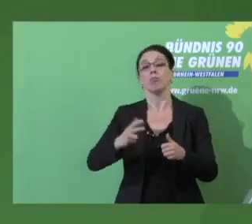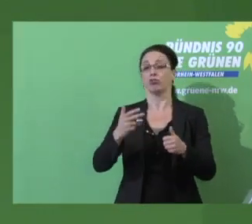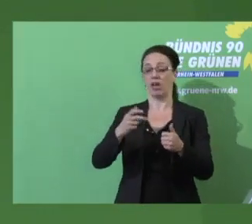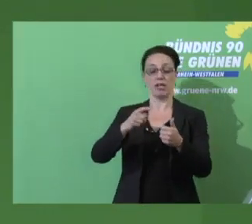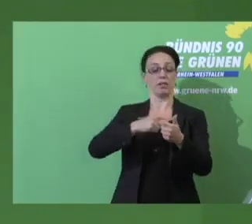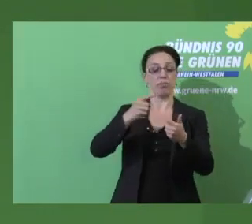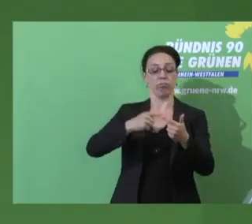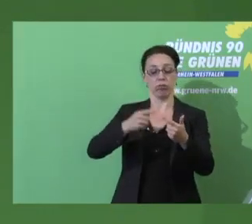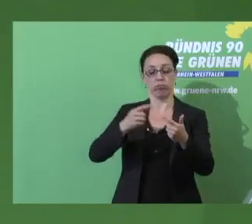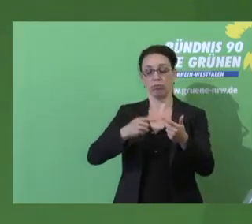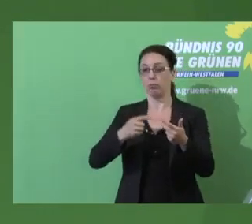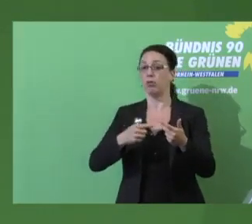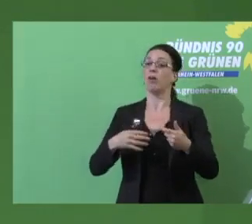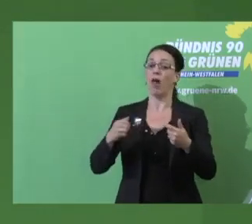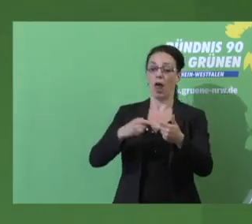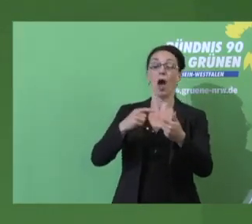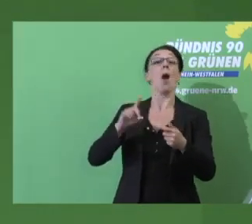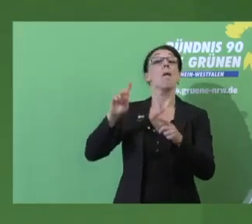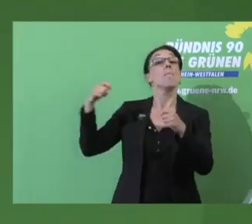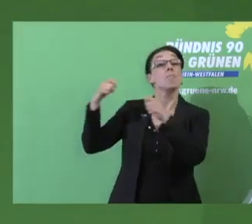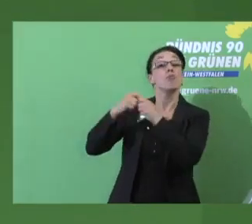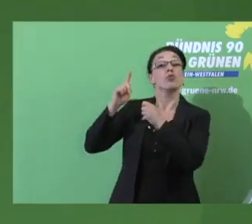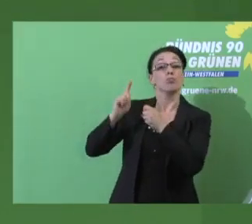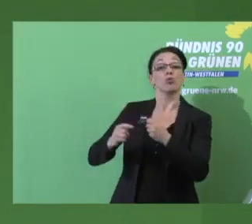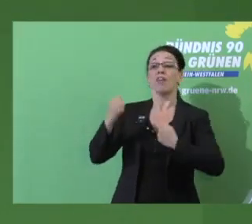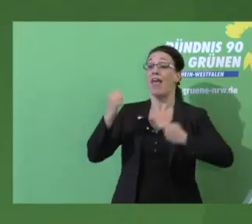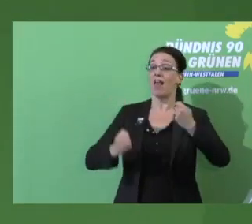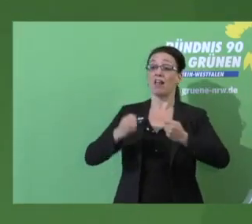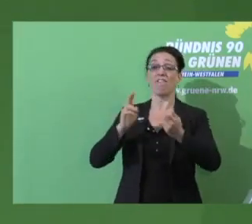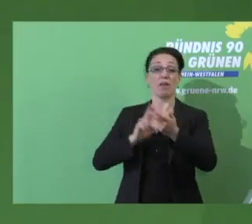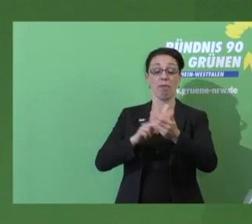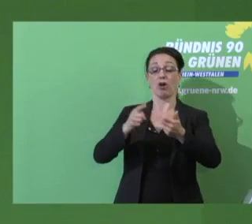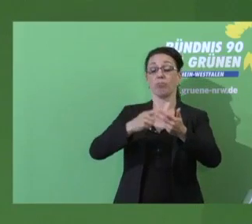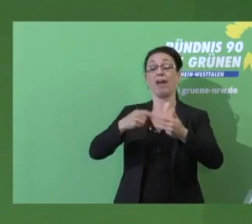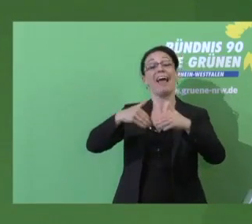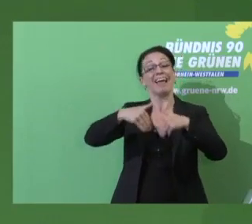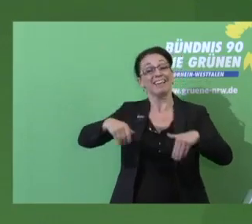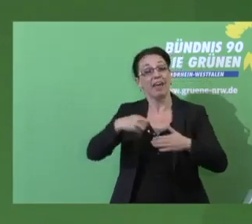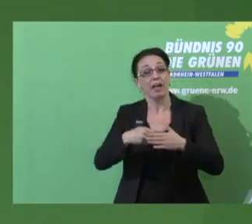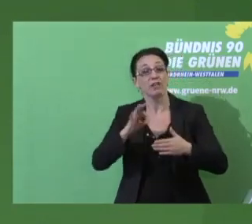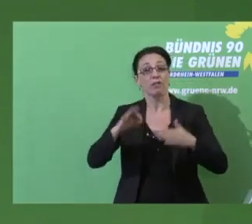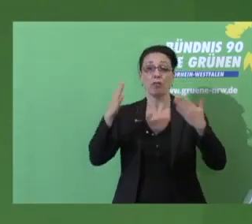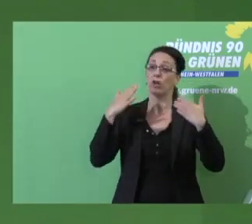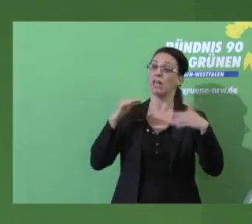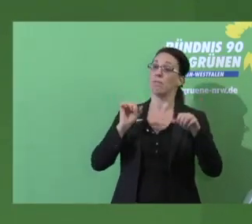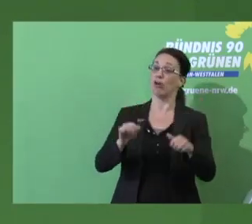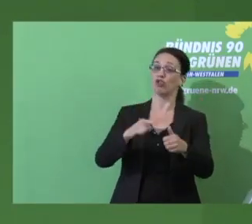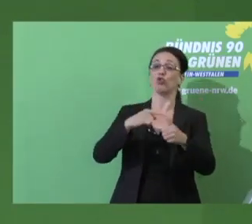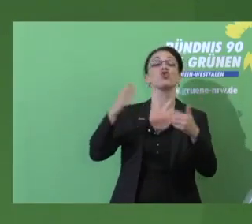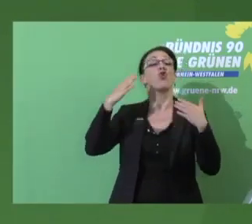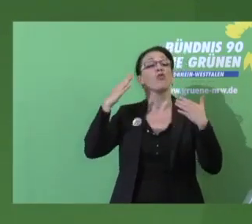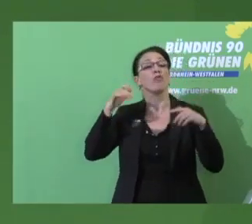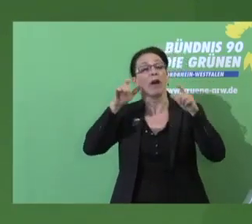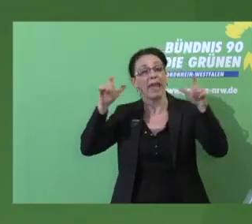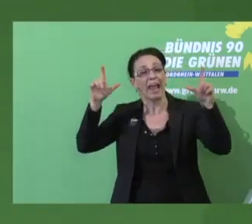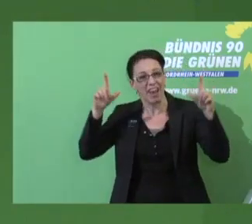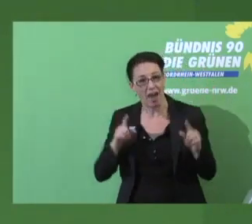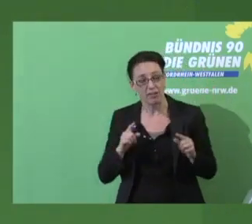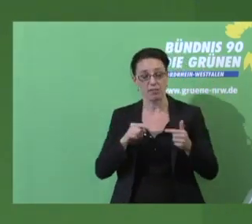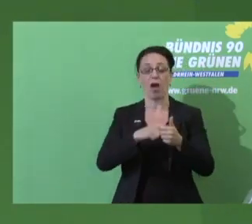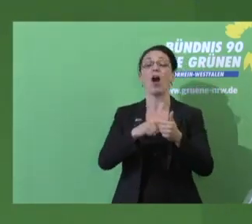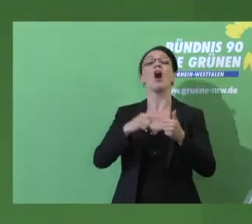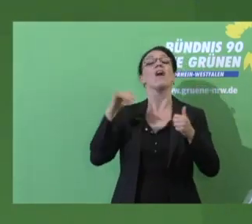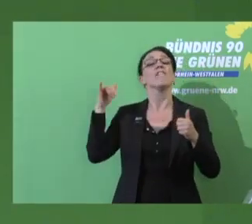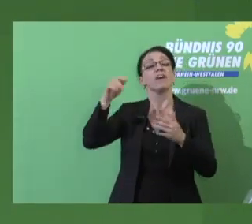Bundesmobilitätsplan entwickeln. Der Bund muss die Lkw-Maut ausdehnen, Grenzwerte für Klimaschunden, Neubaren forcieren, den Luftverkehr leiser machen, die Luftverkehrsteuer